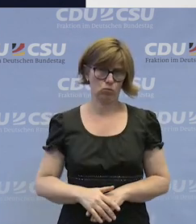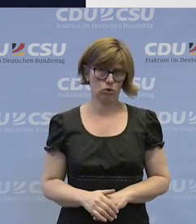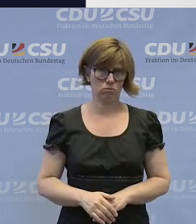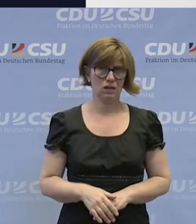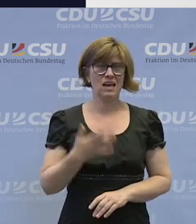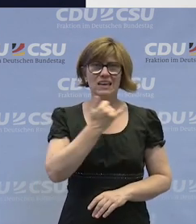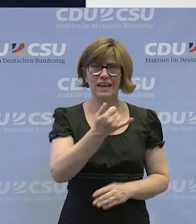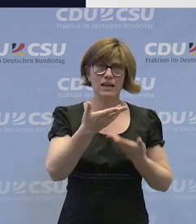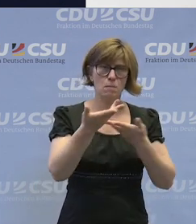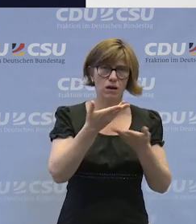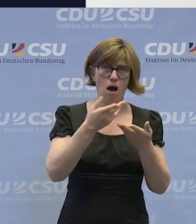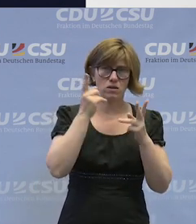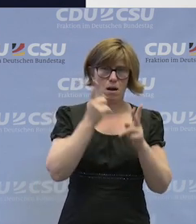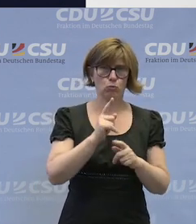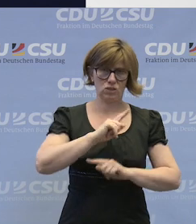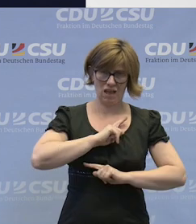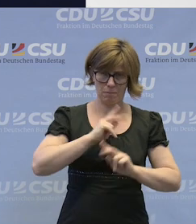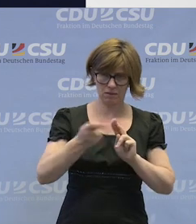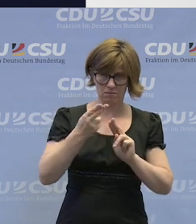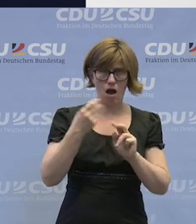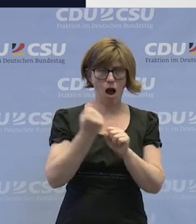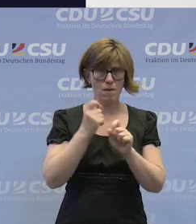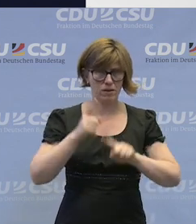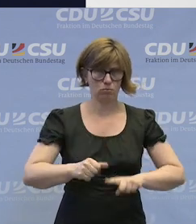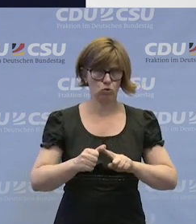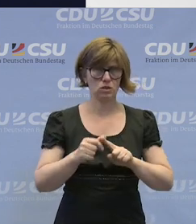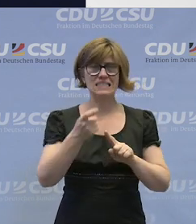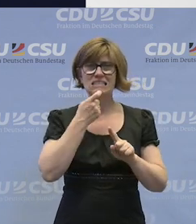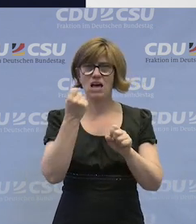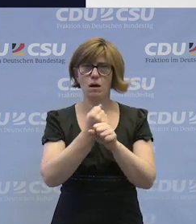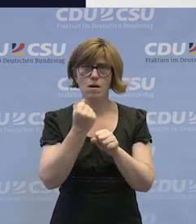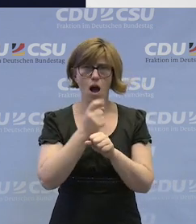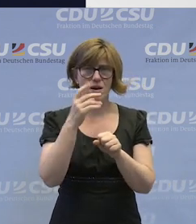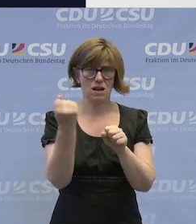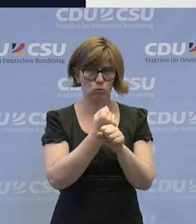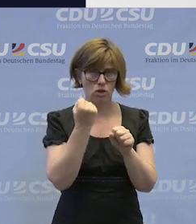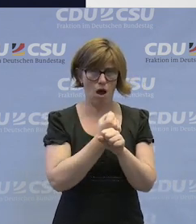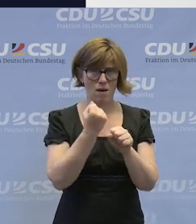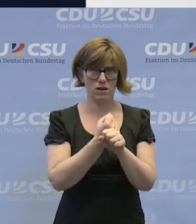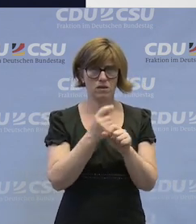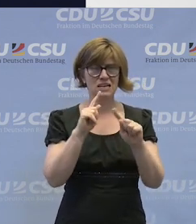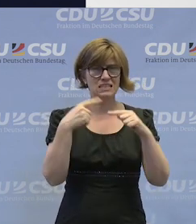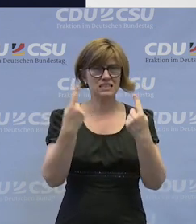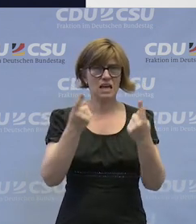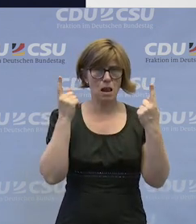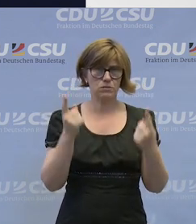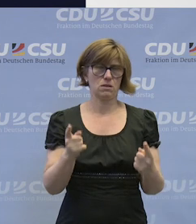jeder Berater muss da natürlich auch an sich arbeiten, jeder Sachbearbeiter muss da an sich arbeiten, dass er auch